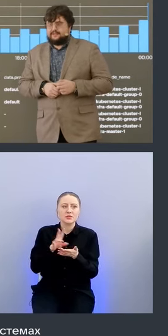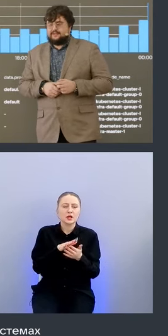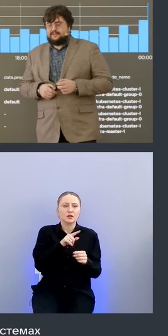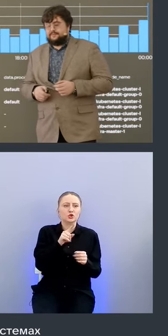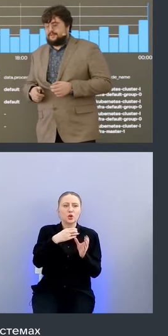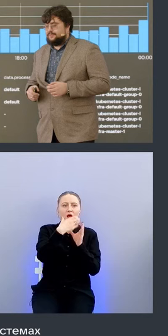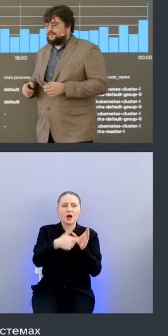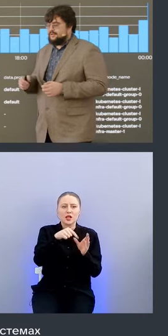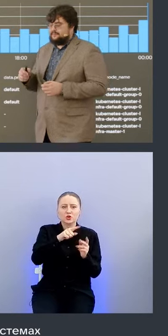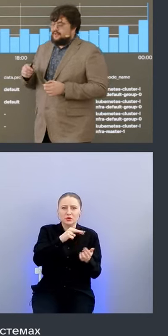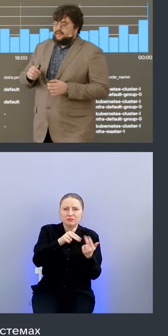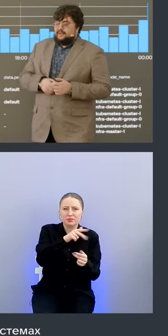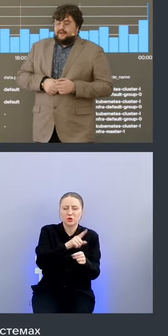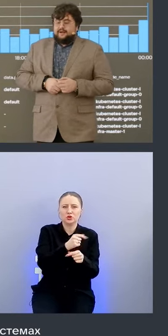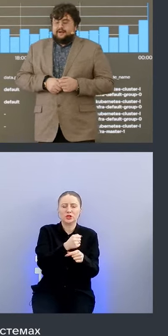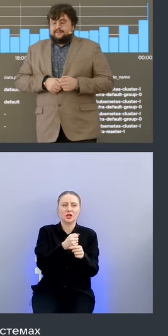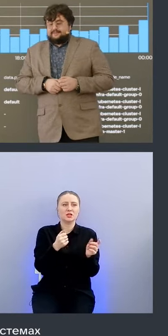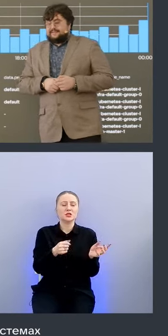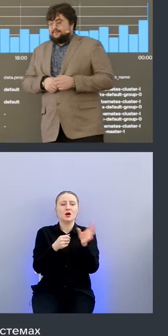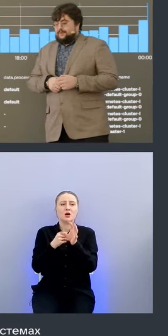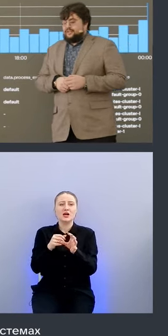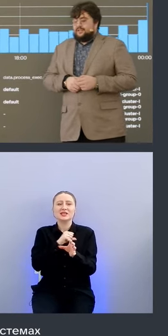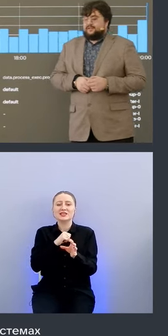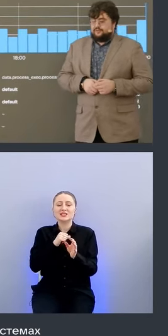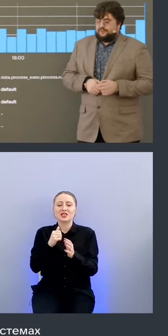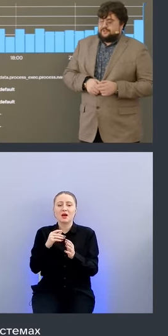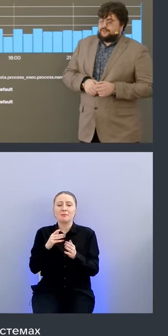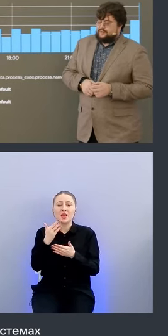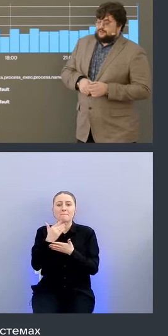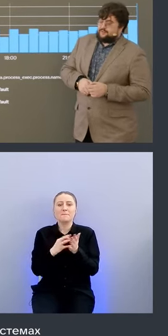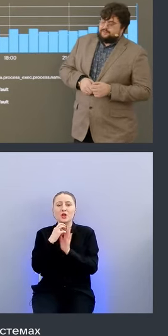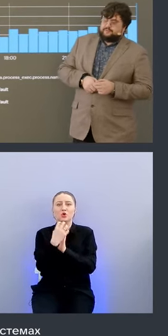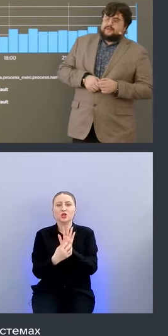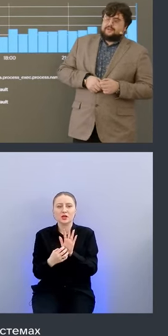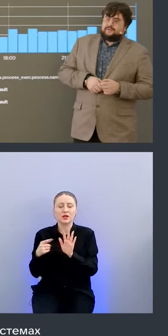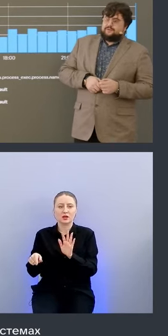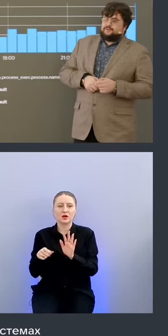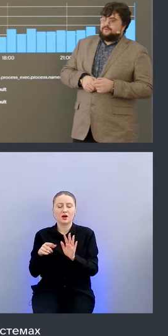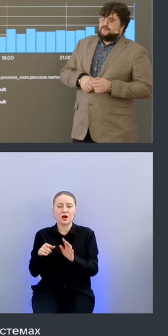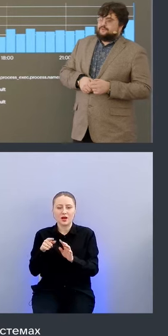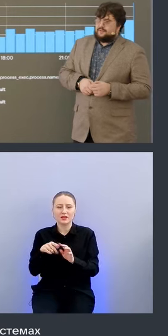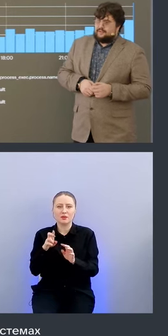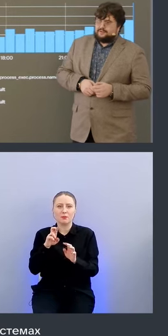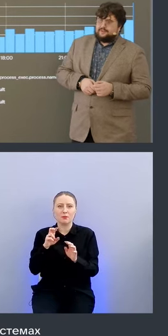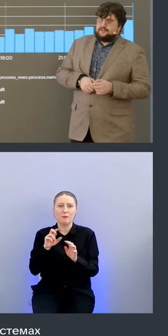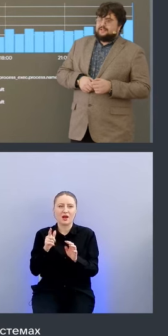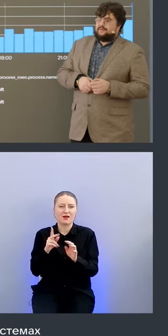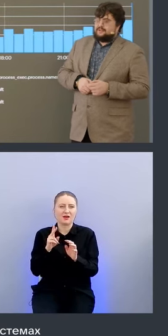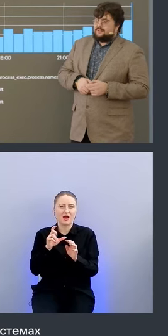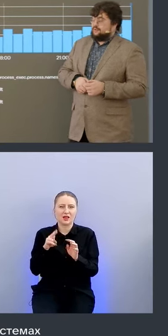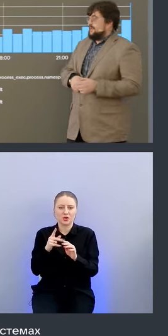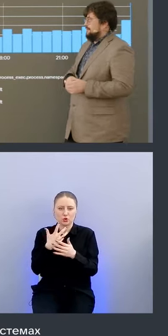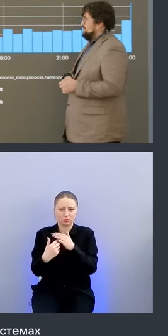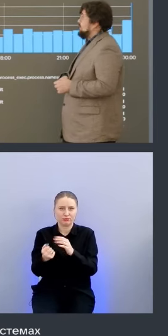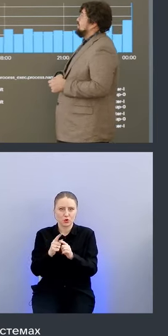кластере делает потому что там сами приложения которые у нас крутятся условный бэкэнд какой-нибудь много всего генерит то есть стало